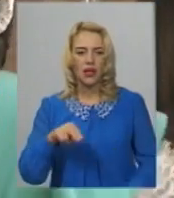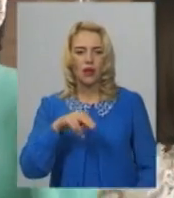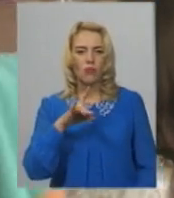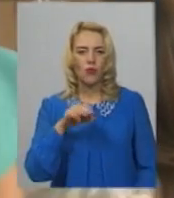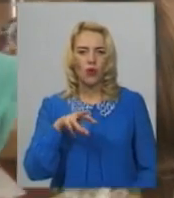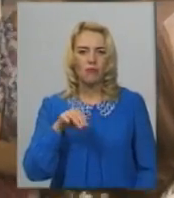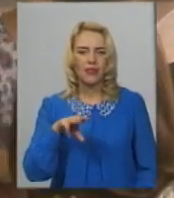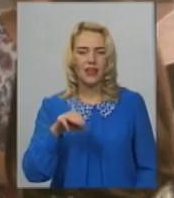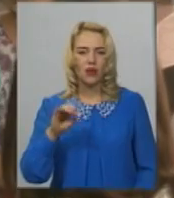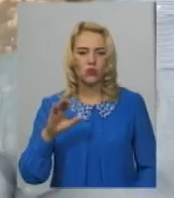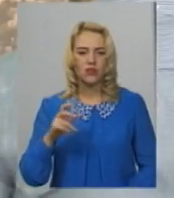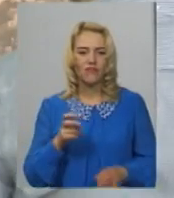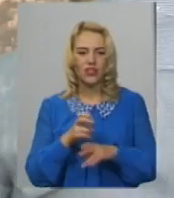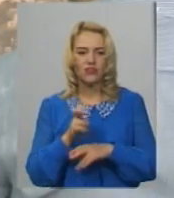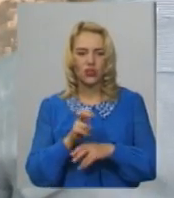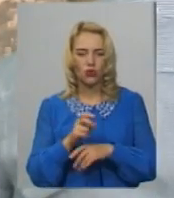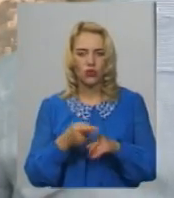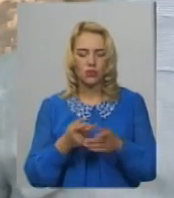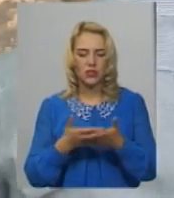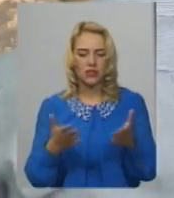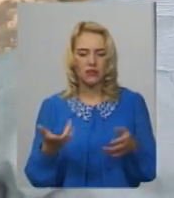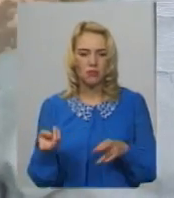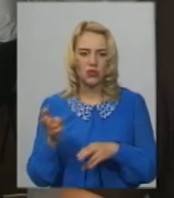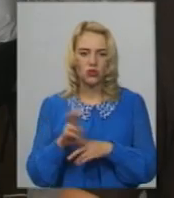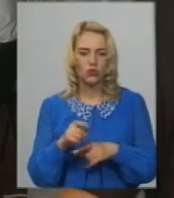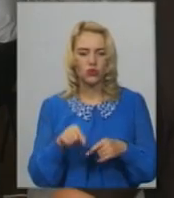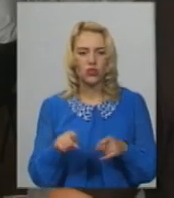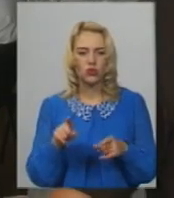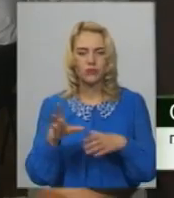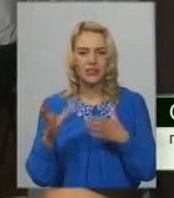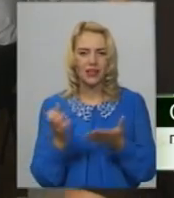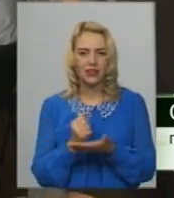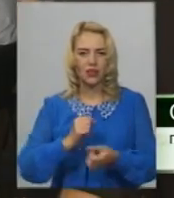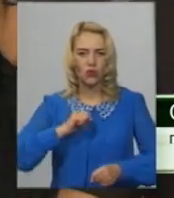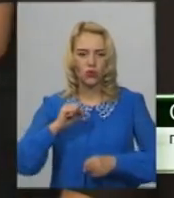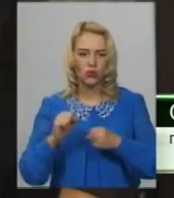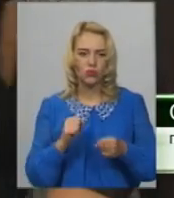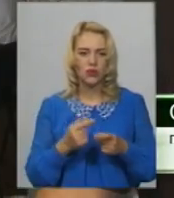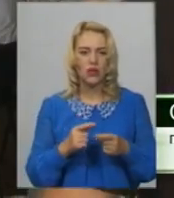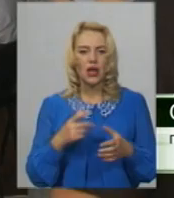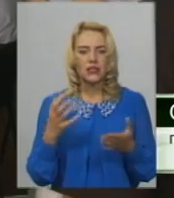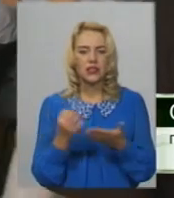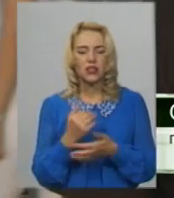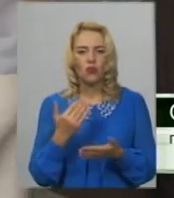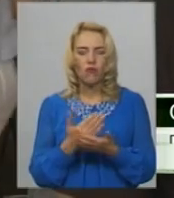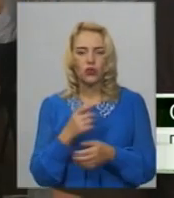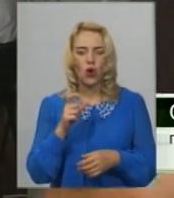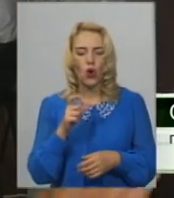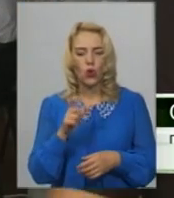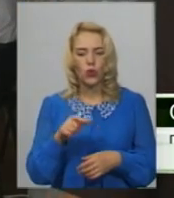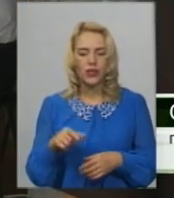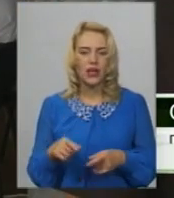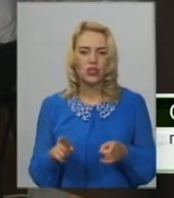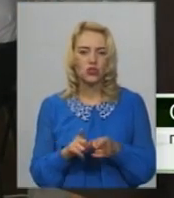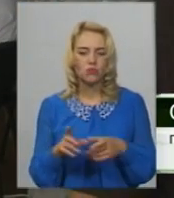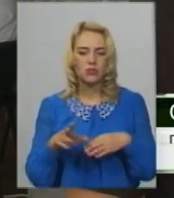презентації Олег Черненко прийшов на захист, аби знайти однодумців. Такі проекти дозволяють виявити нових людей, з якими можна налагодити співпрацю,